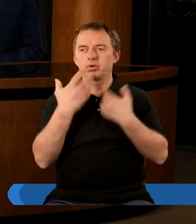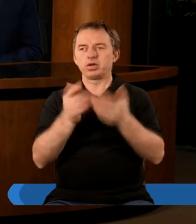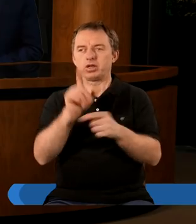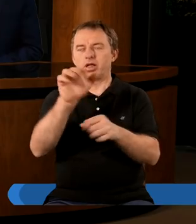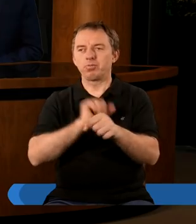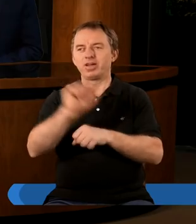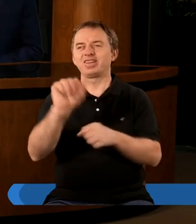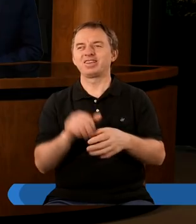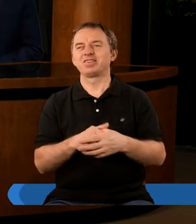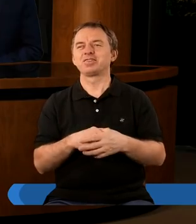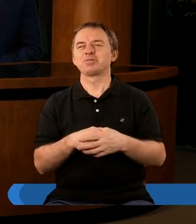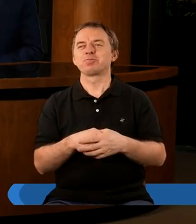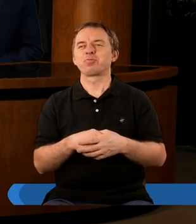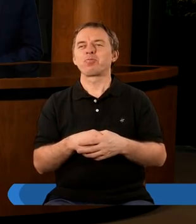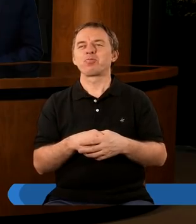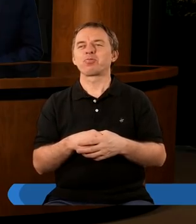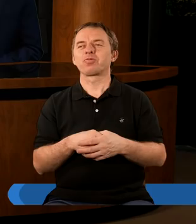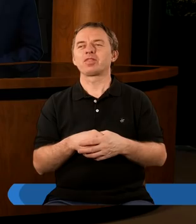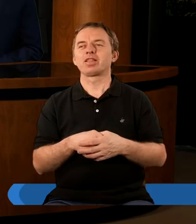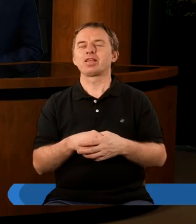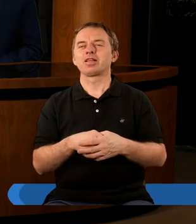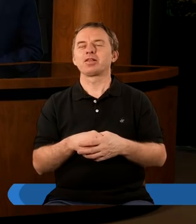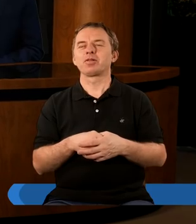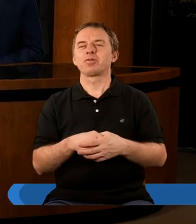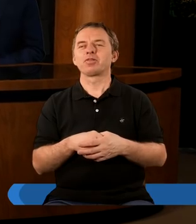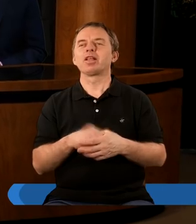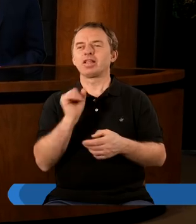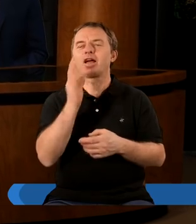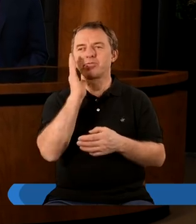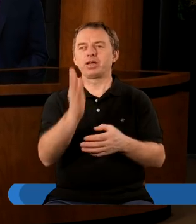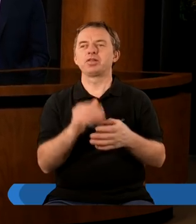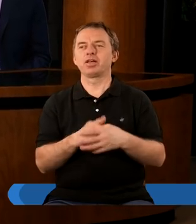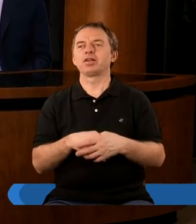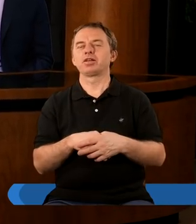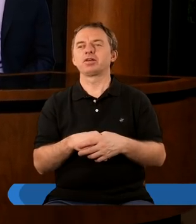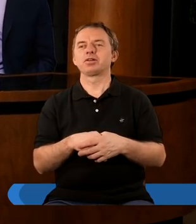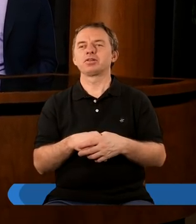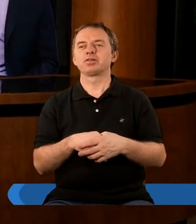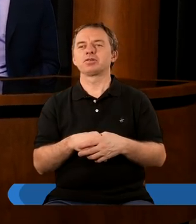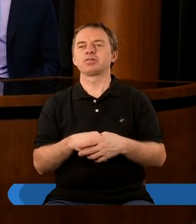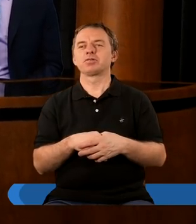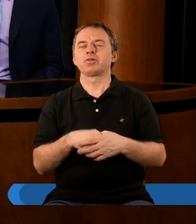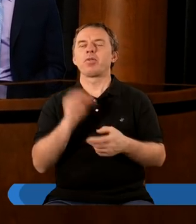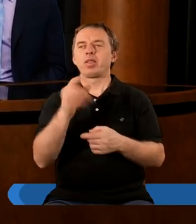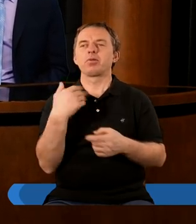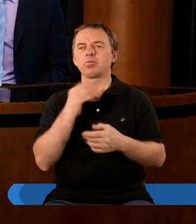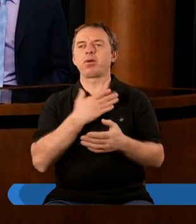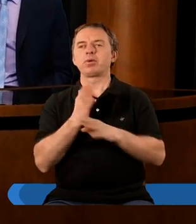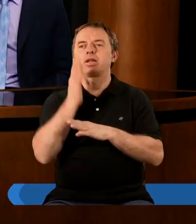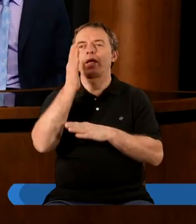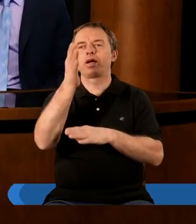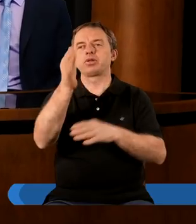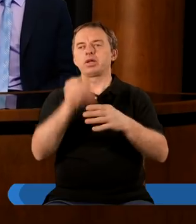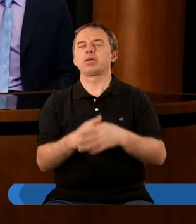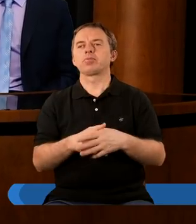tam być. Ja rozumiem i myślę, że tak będzie. Przynajmniej taką też mamy nadzieję.